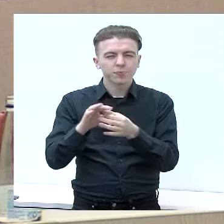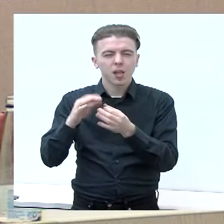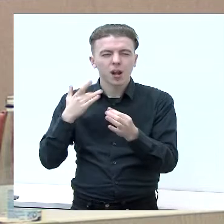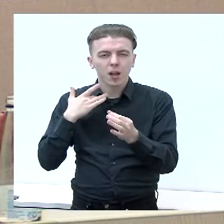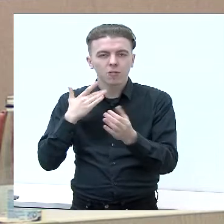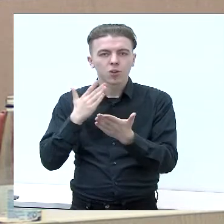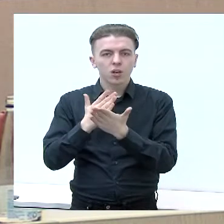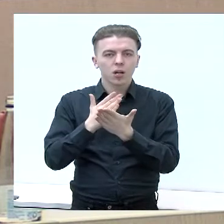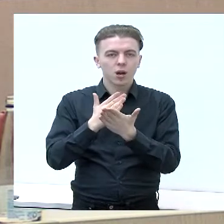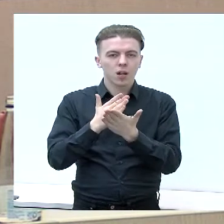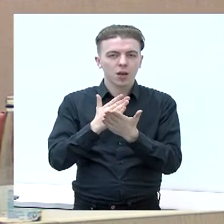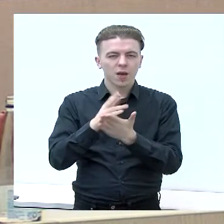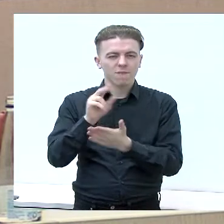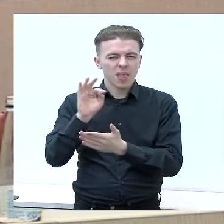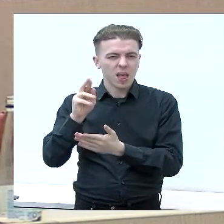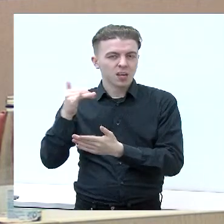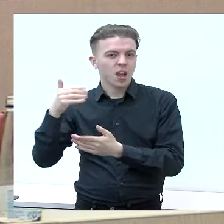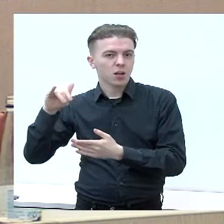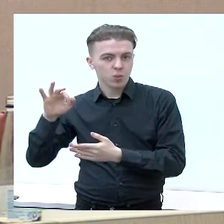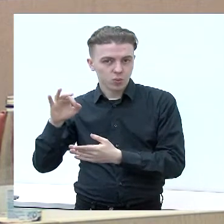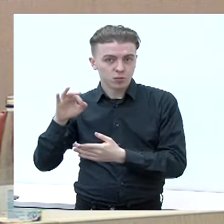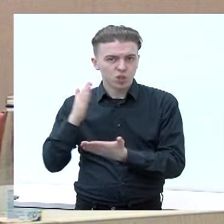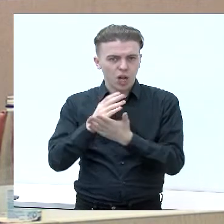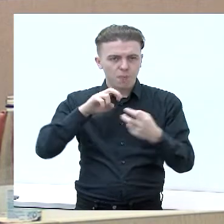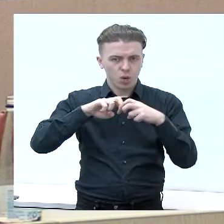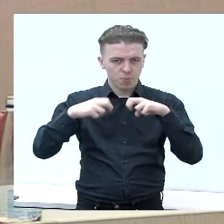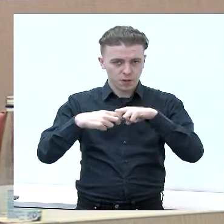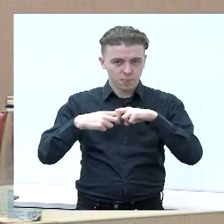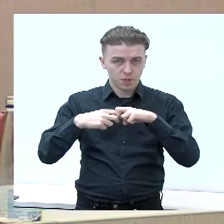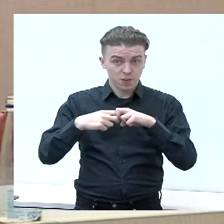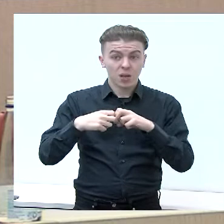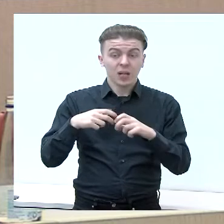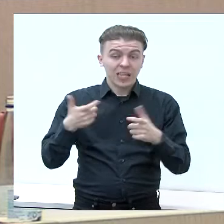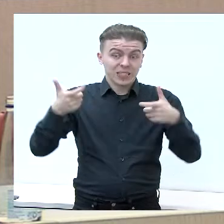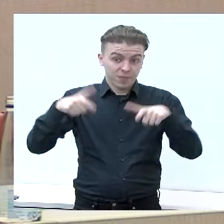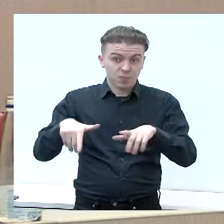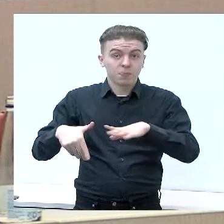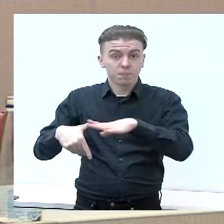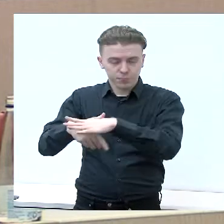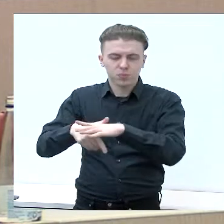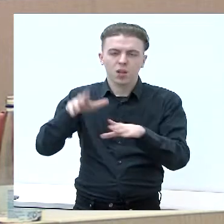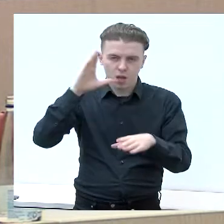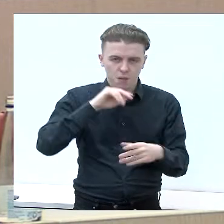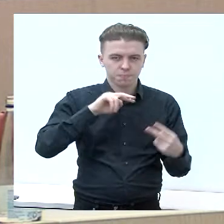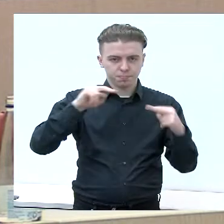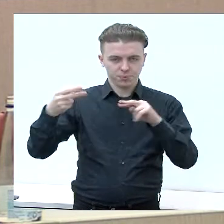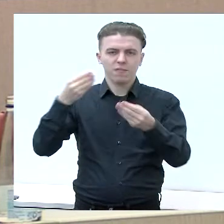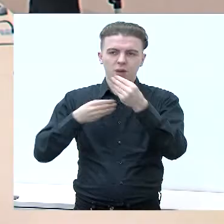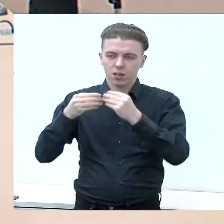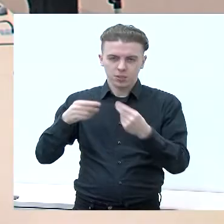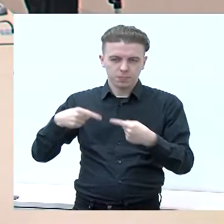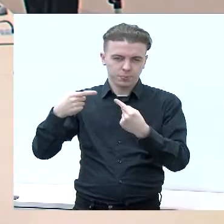veterinarius. Taip pat yra tam tikra problema, bet tarpininkau, nesivaldybį tas yra įmanoma padėti verslai.